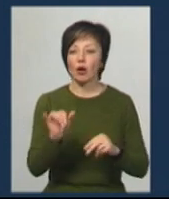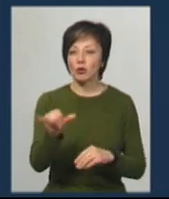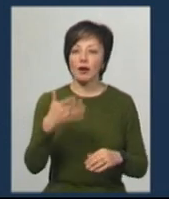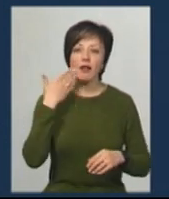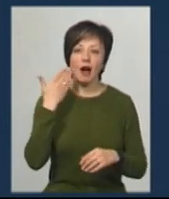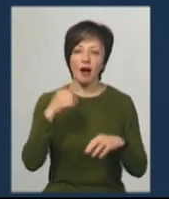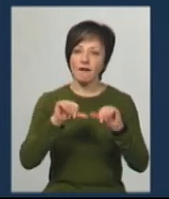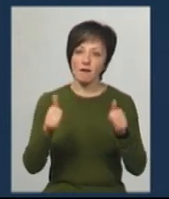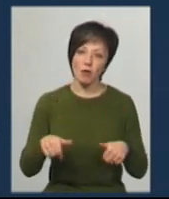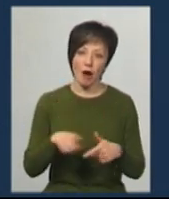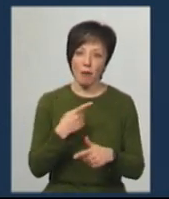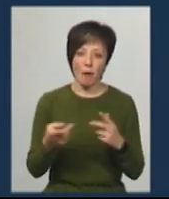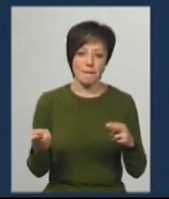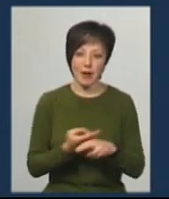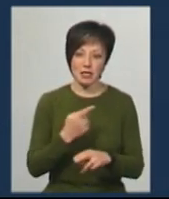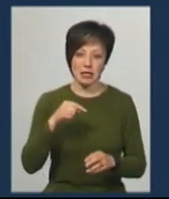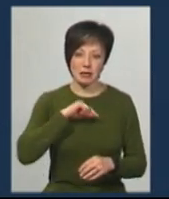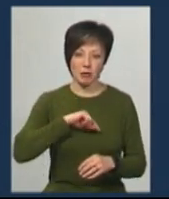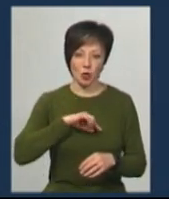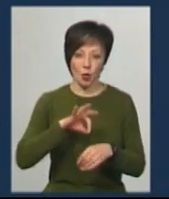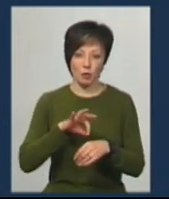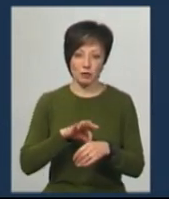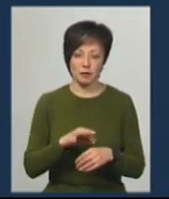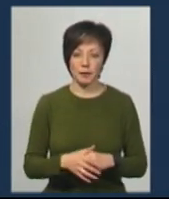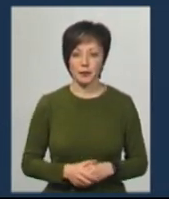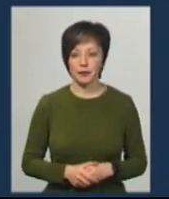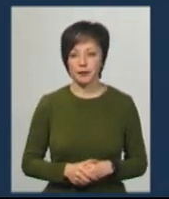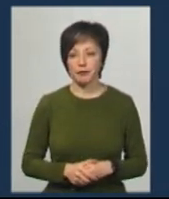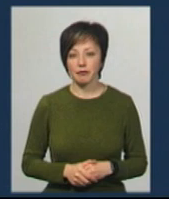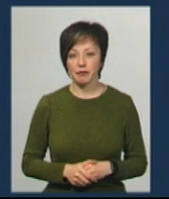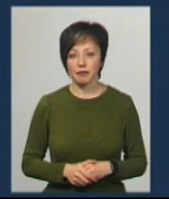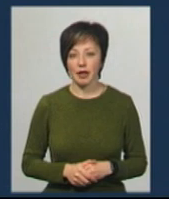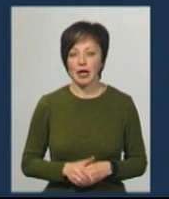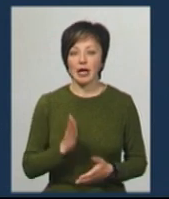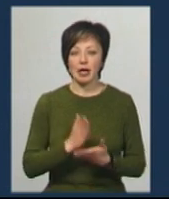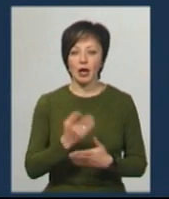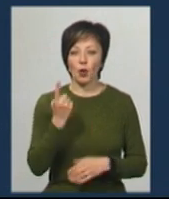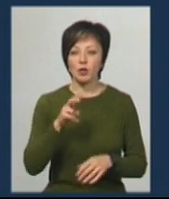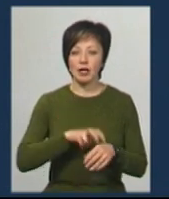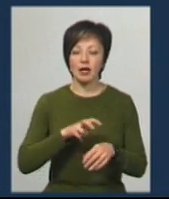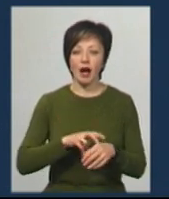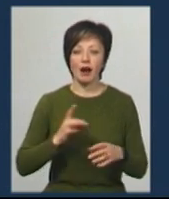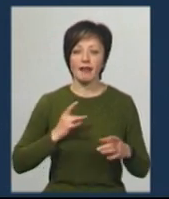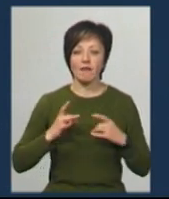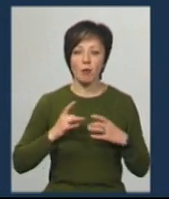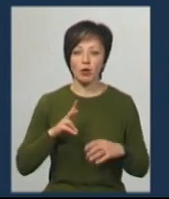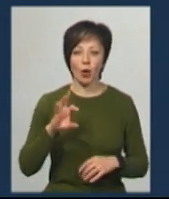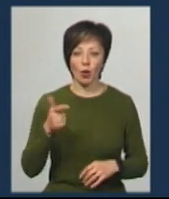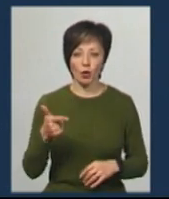легка форма або взагалі без симптомів. Є один лікар, невропатолог, який